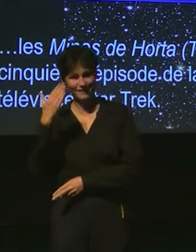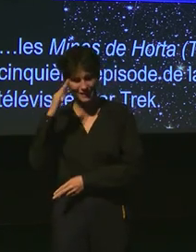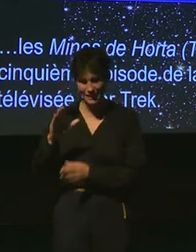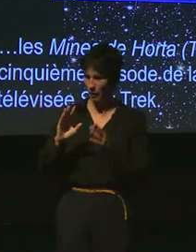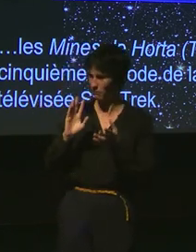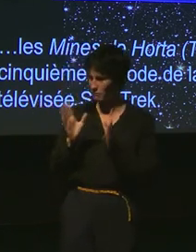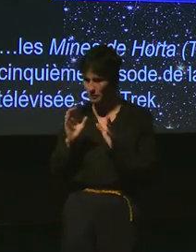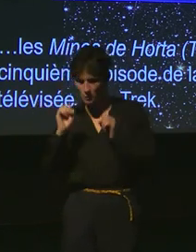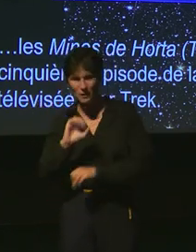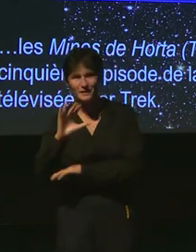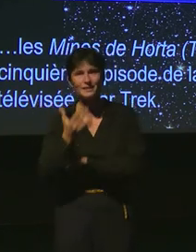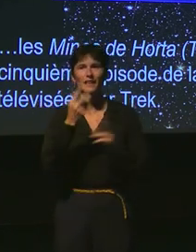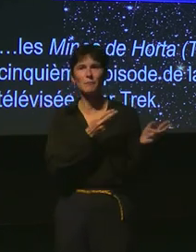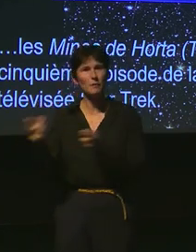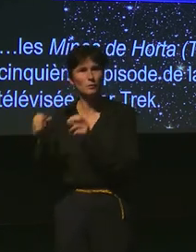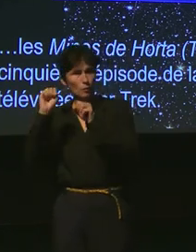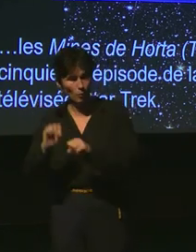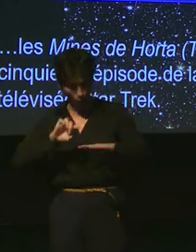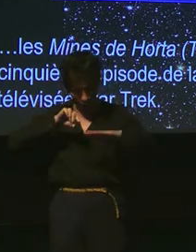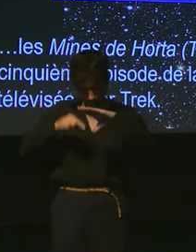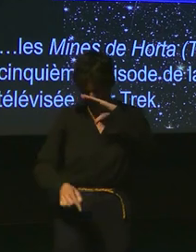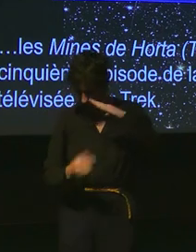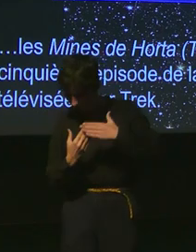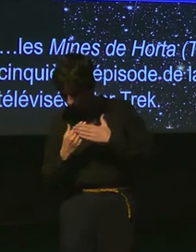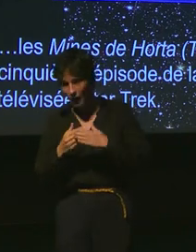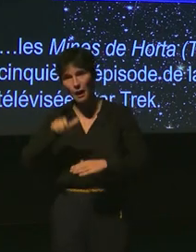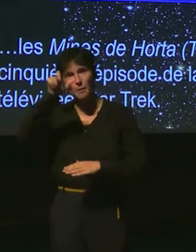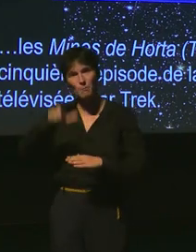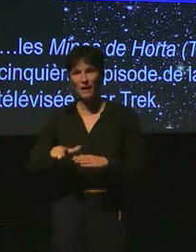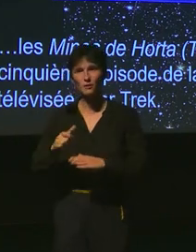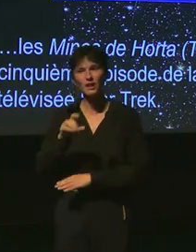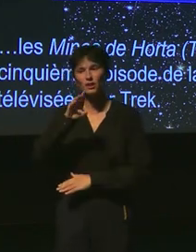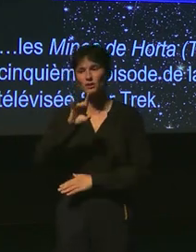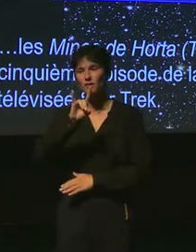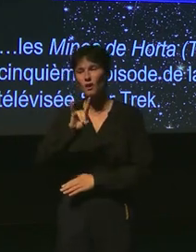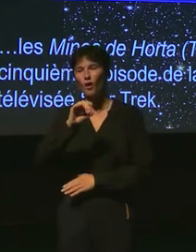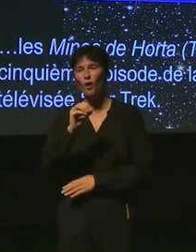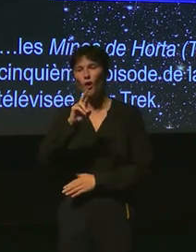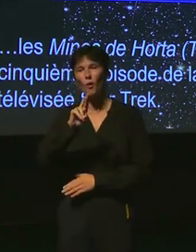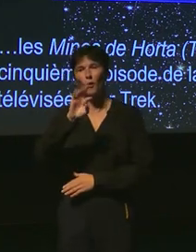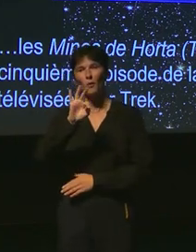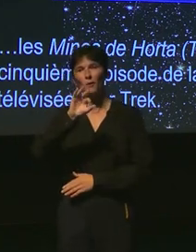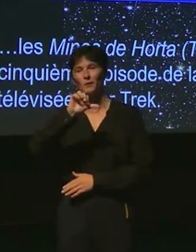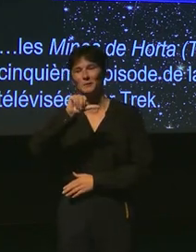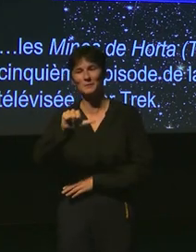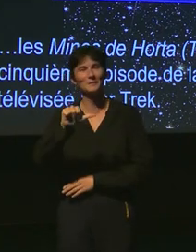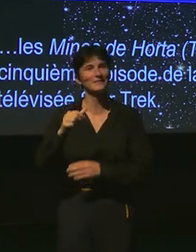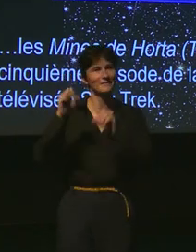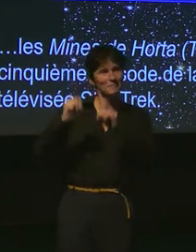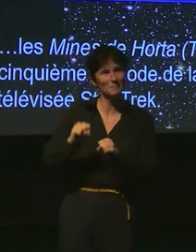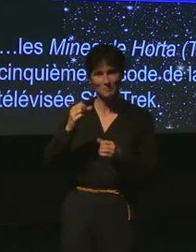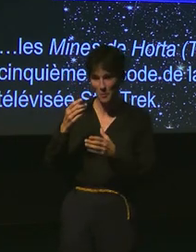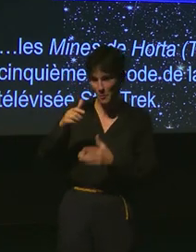le cinquième épisode qui s'appelle les lignes Horta ils ont créé un personnage Horta c'est un net de Célix à l'aide de Sun Tzu